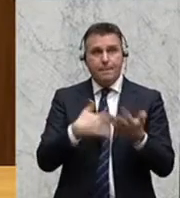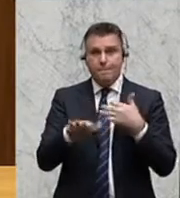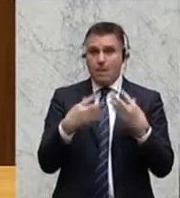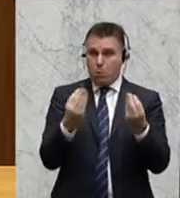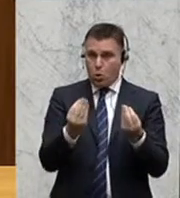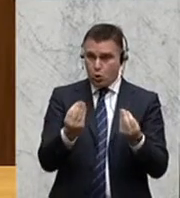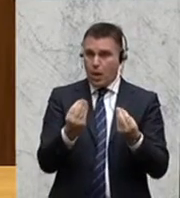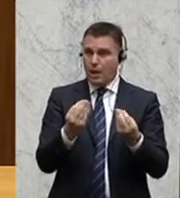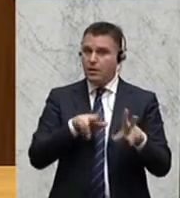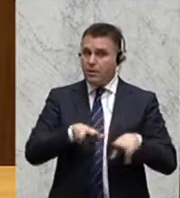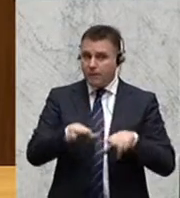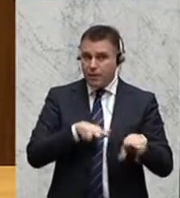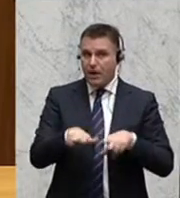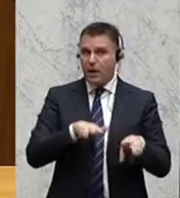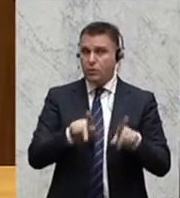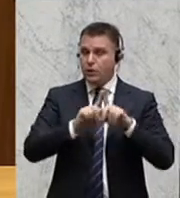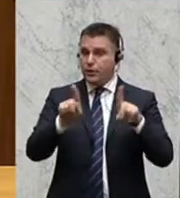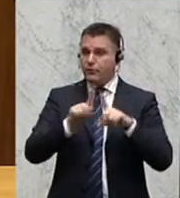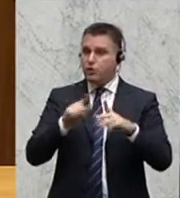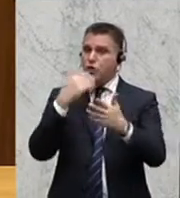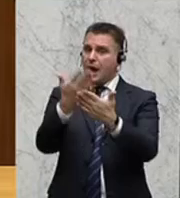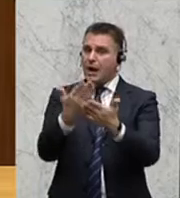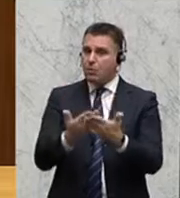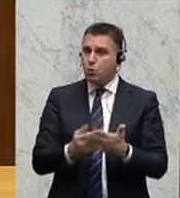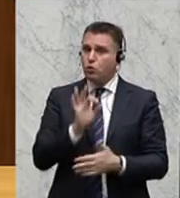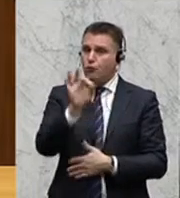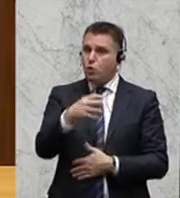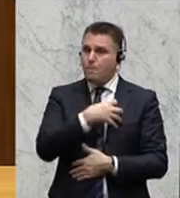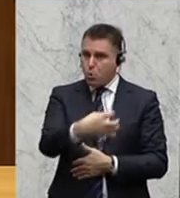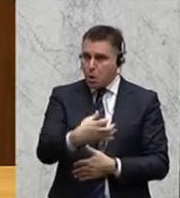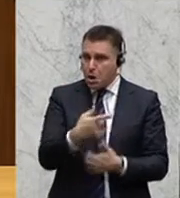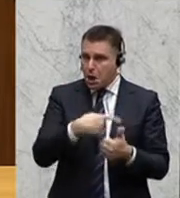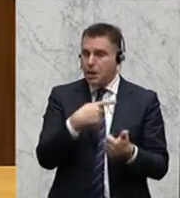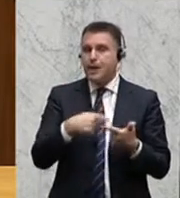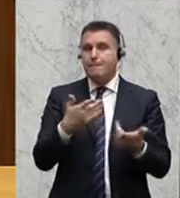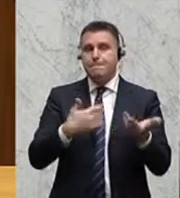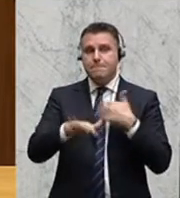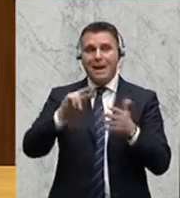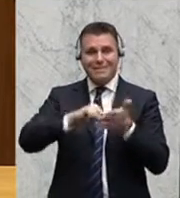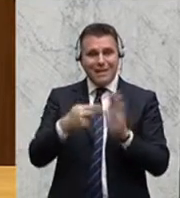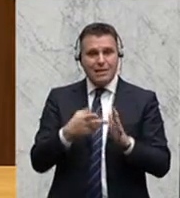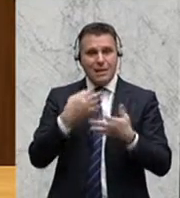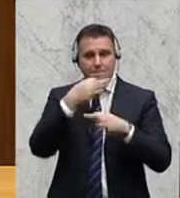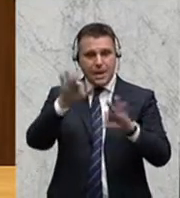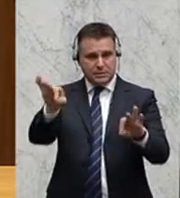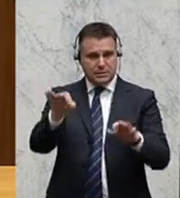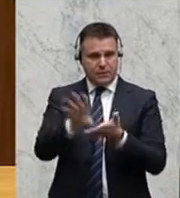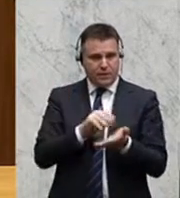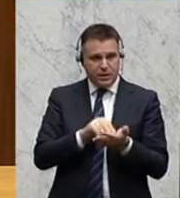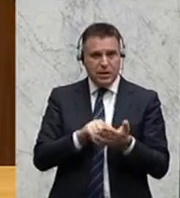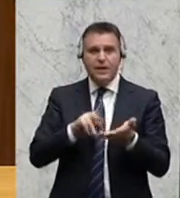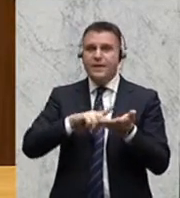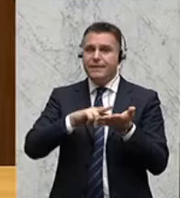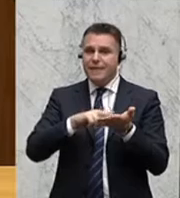gestalten, bei der Verwaltung oder bei den Angeboten für die Bürgerinnen und Bürger. Sei es beim Einsatz moderner Technologien und die Vermittlung